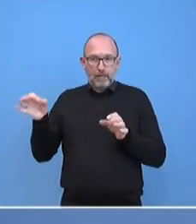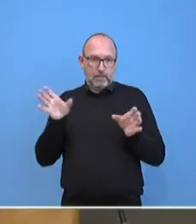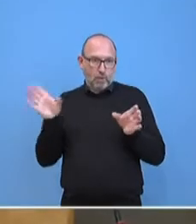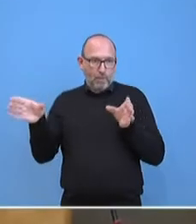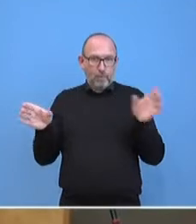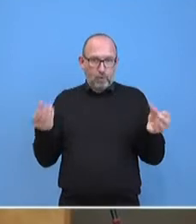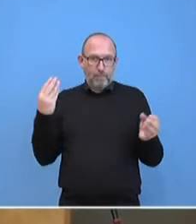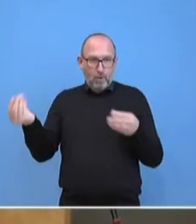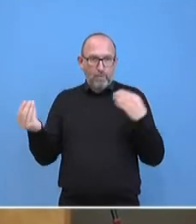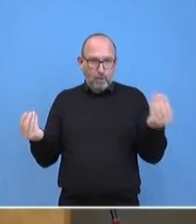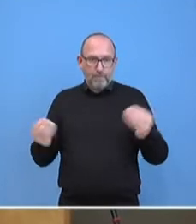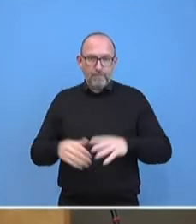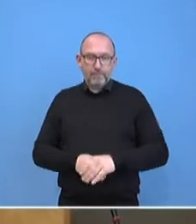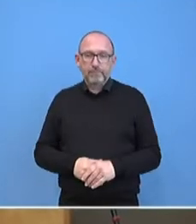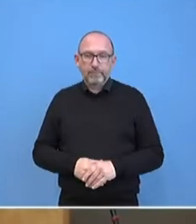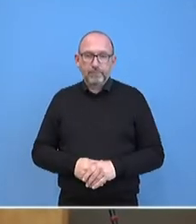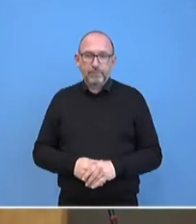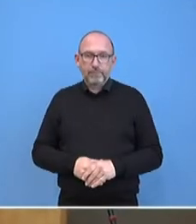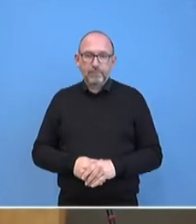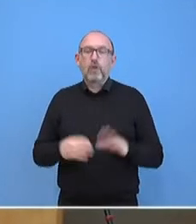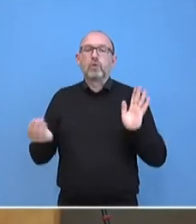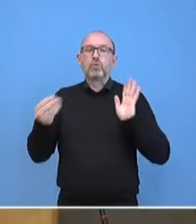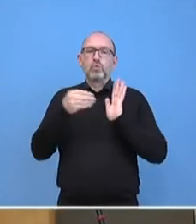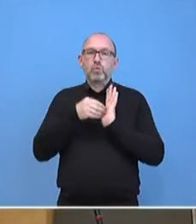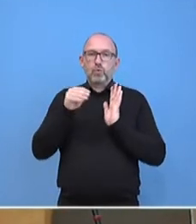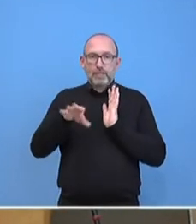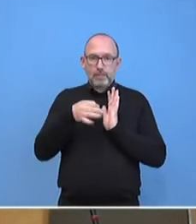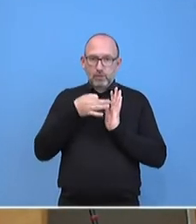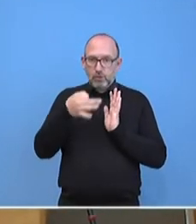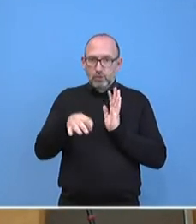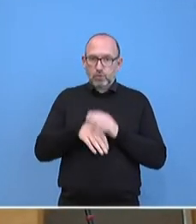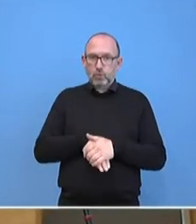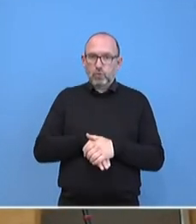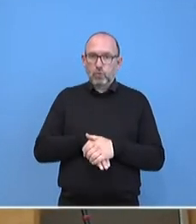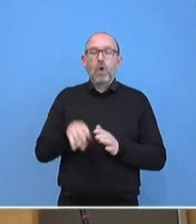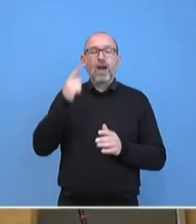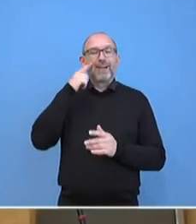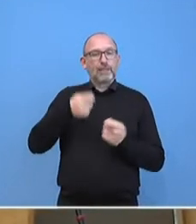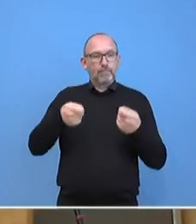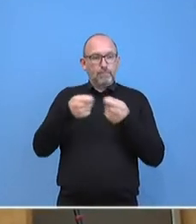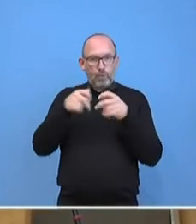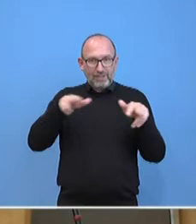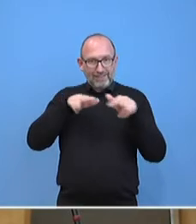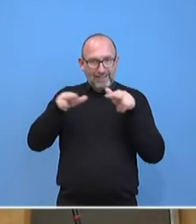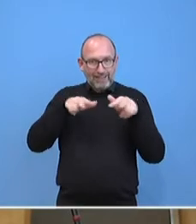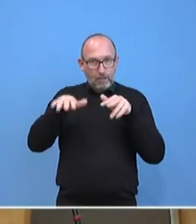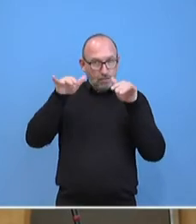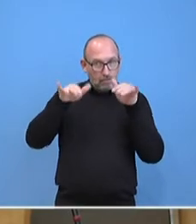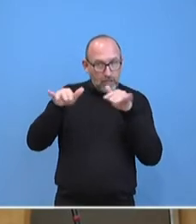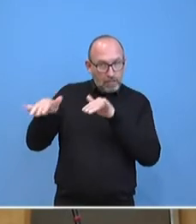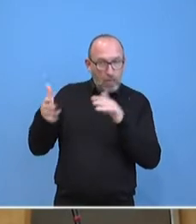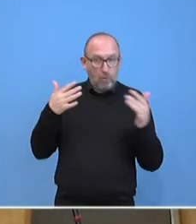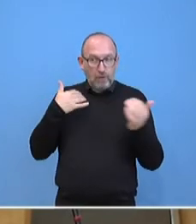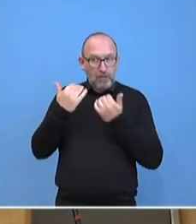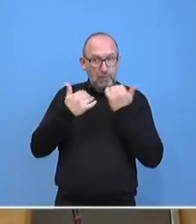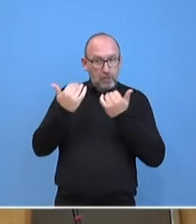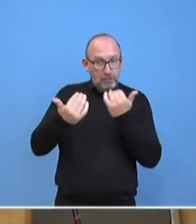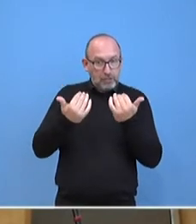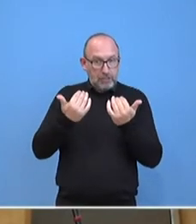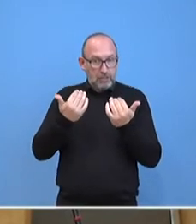Zusatz, Jessen. Ja, Zusatz, hat die Bundesregierung Kenntnis davon, eigene Kenntnis oder kennt sie Berichterstattung,